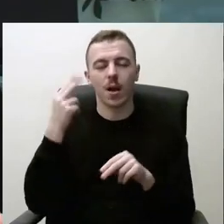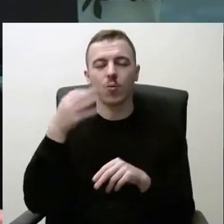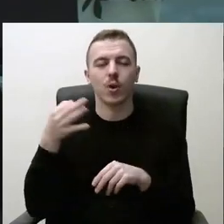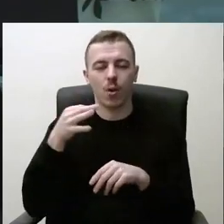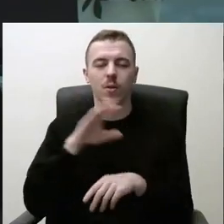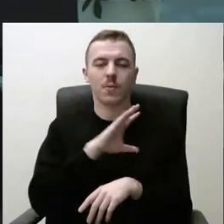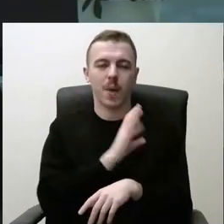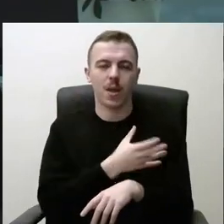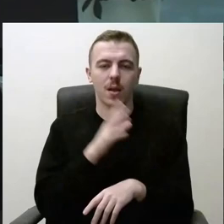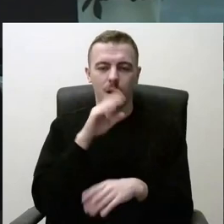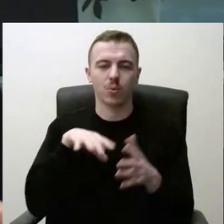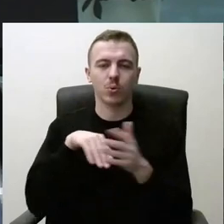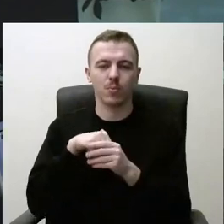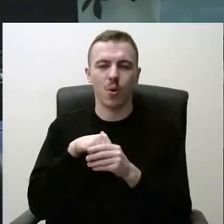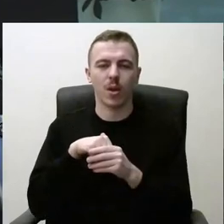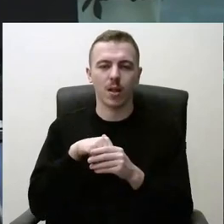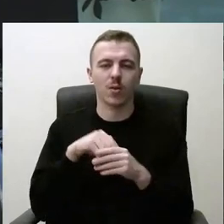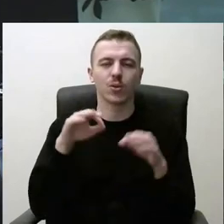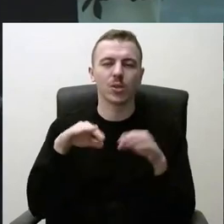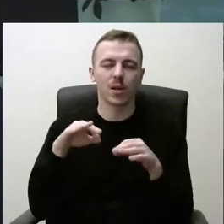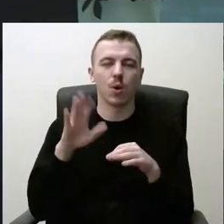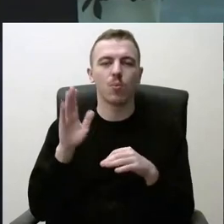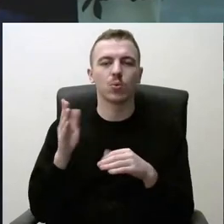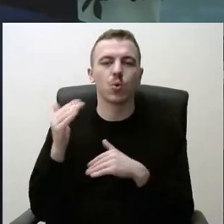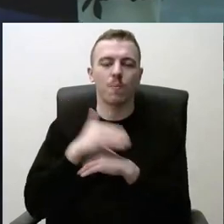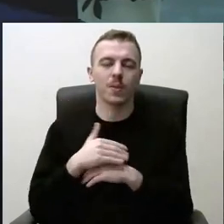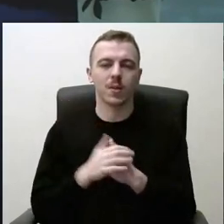susimokėti už tą transportą, kuris bus kompensuojamas.